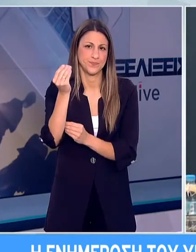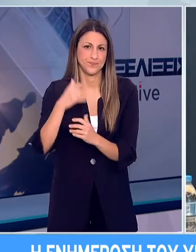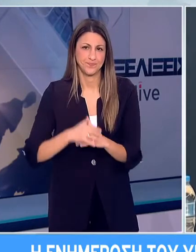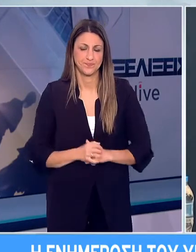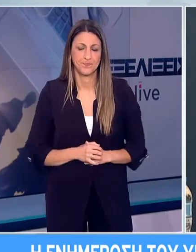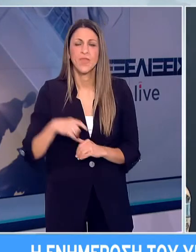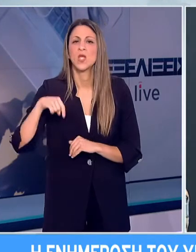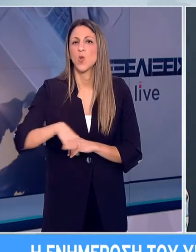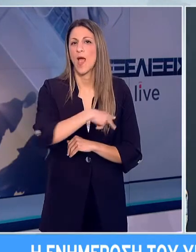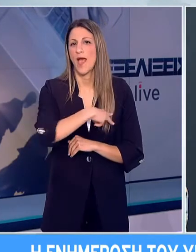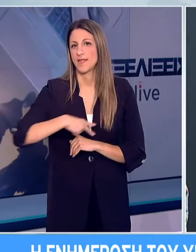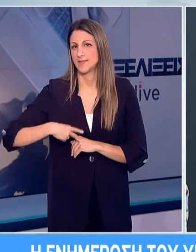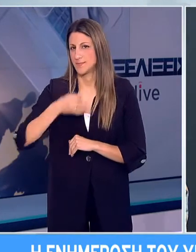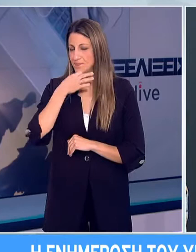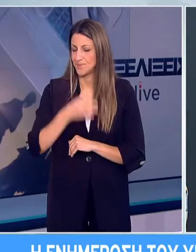Καλησπέρα σας.